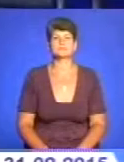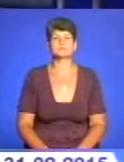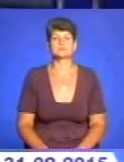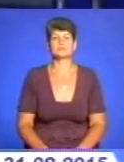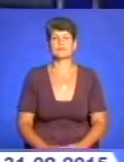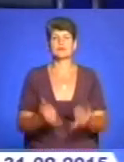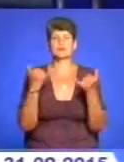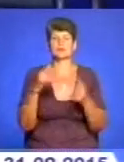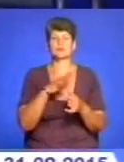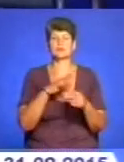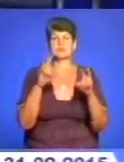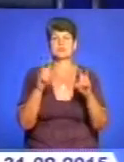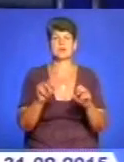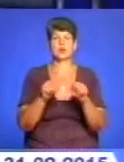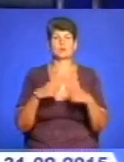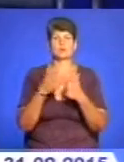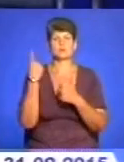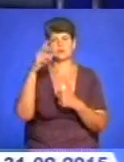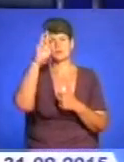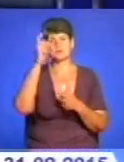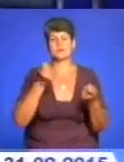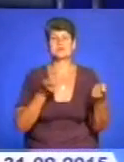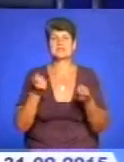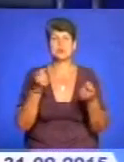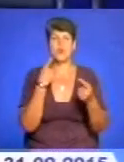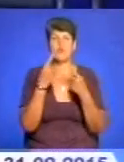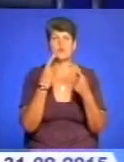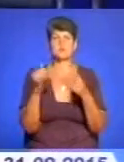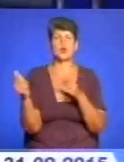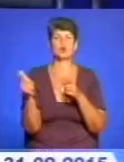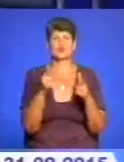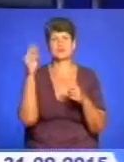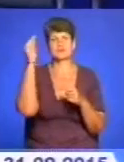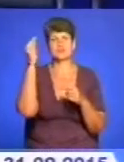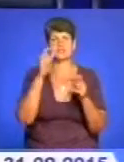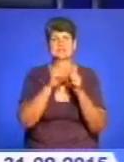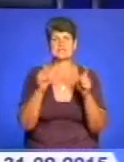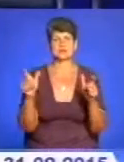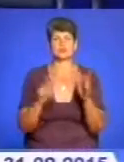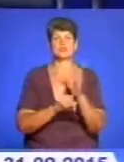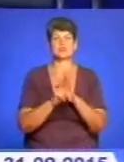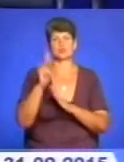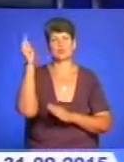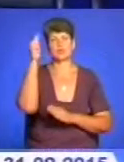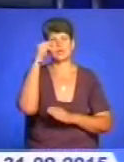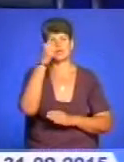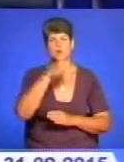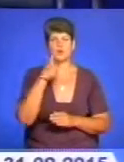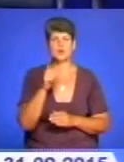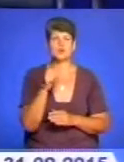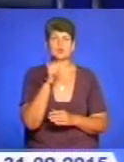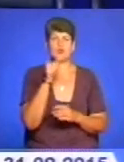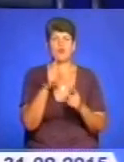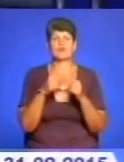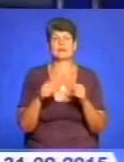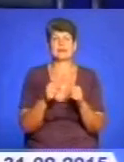Сьогодні відбулося засідання колегії обласної державної адміністрації. Говорили про готовність навчальних закладів до початку навчального року, цукрову галузь і